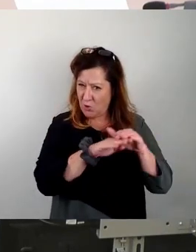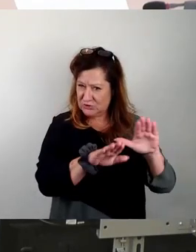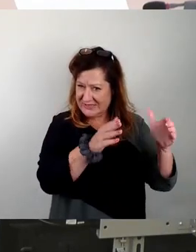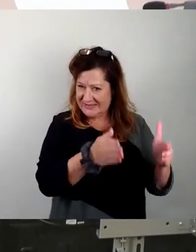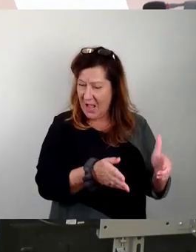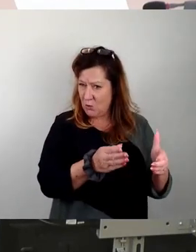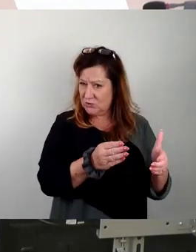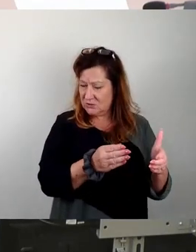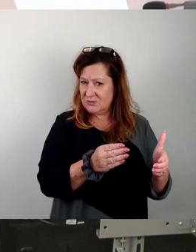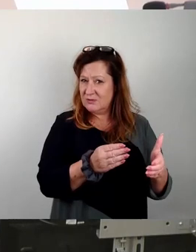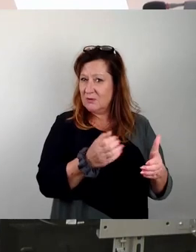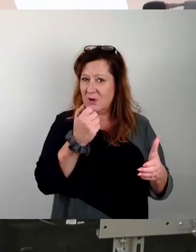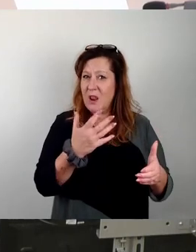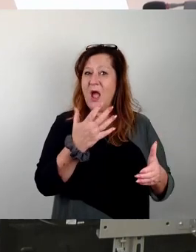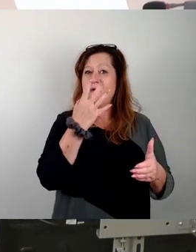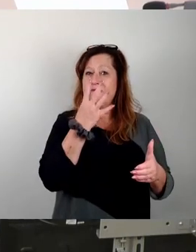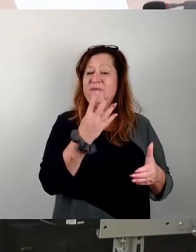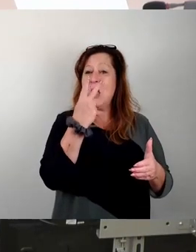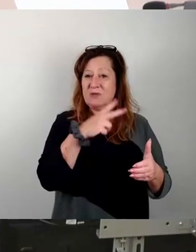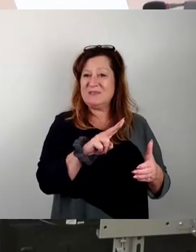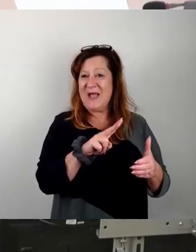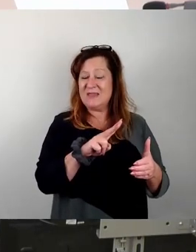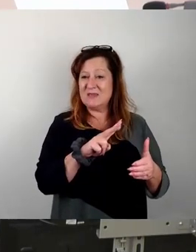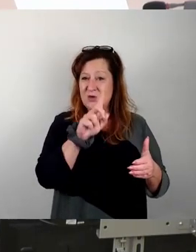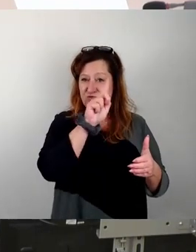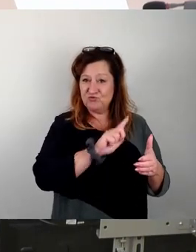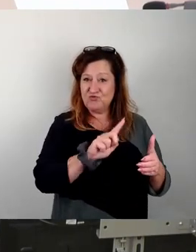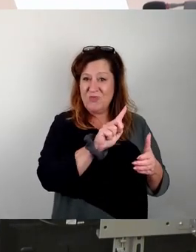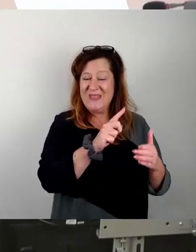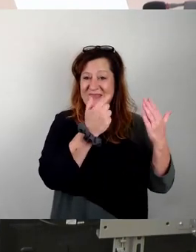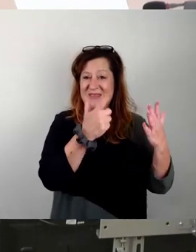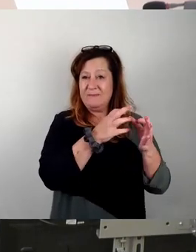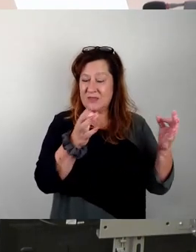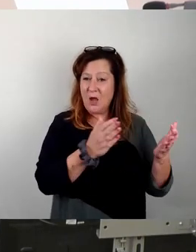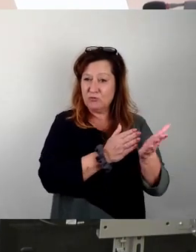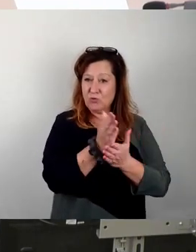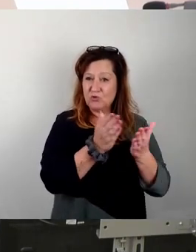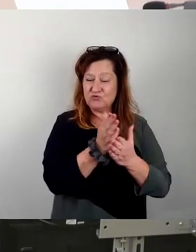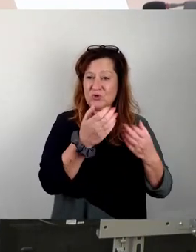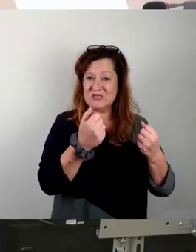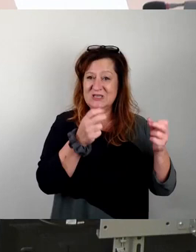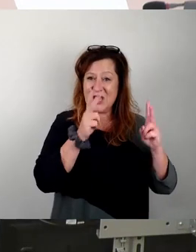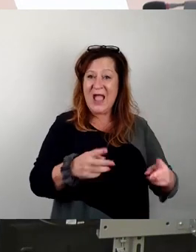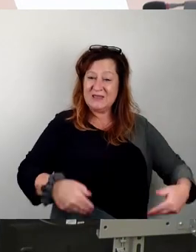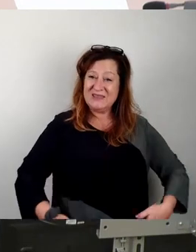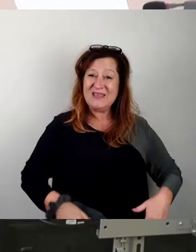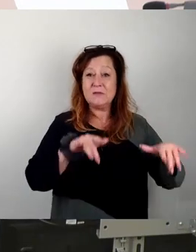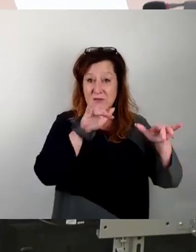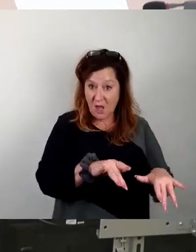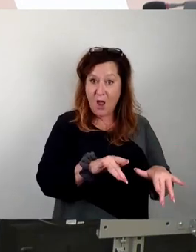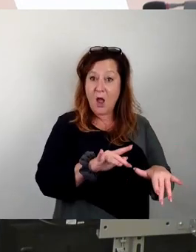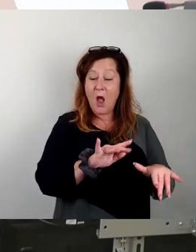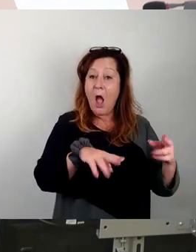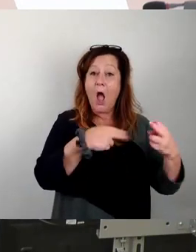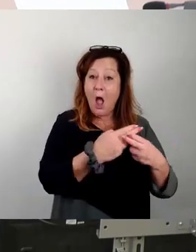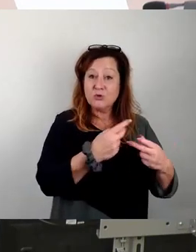natürlich 24-7 ein Sicherheitsdienst und auch der Betreiber der Einrichtung vor Ort ist und auch ansprechbar ist für